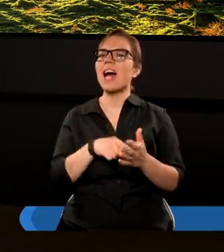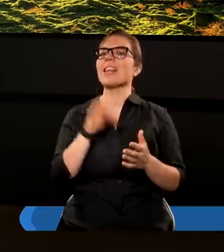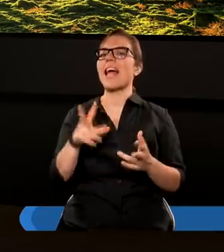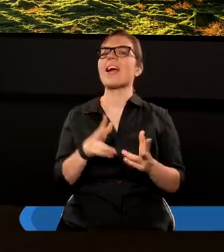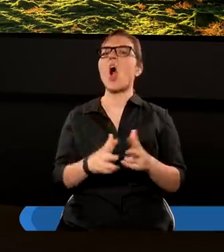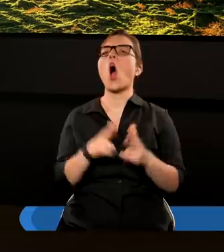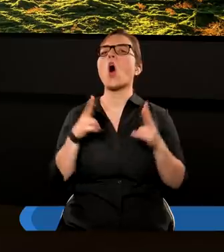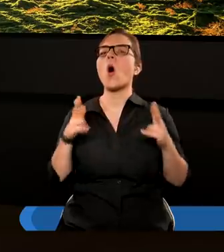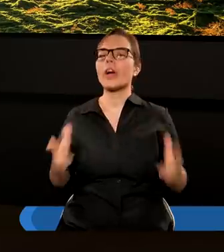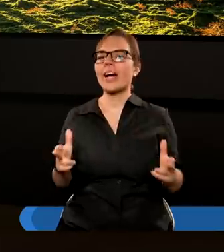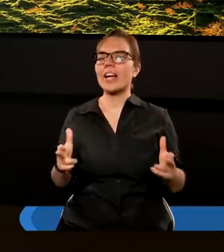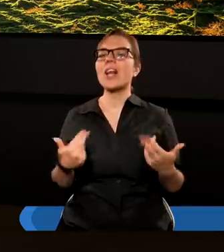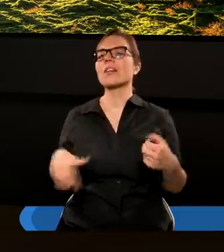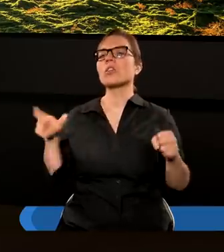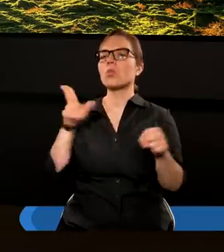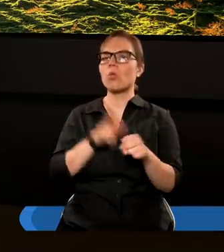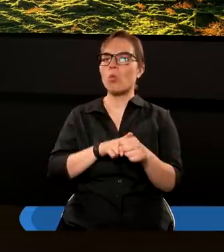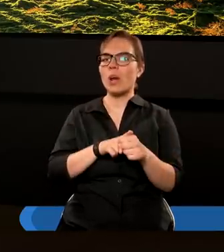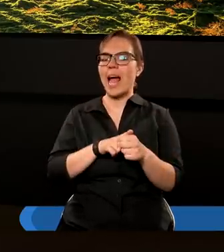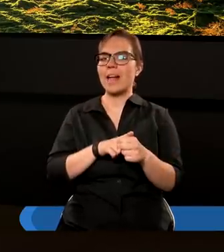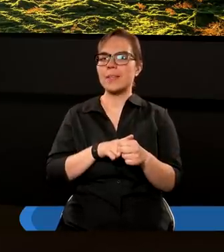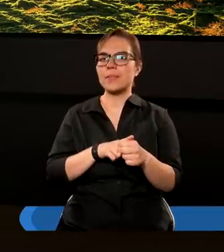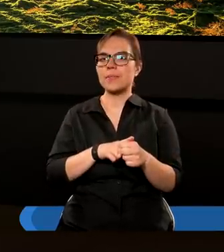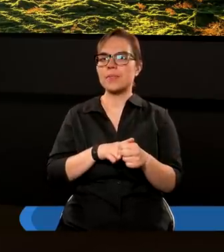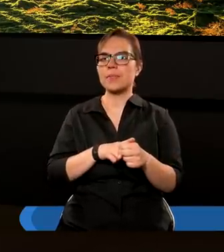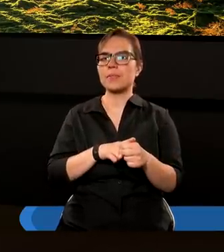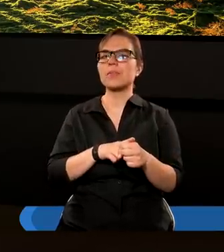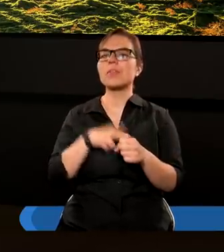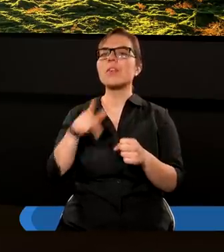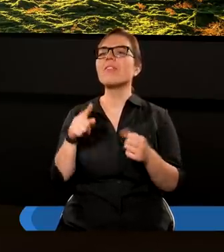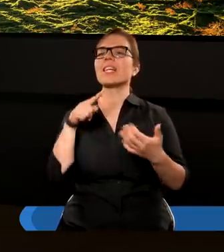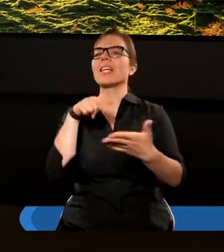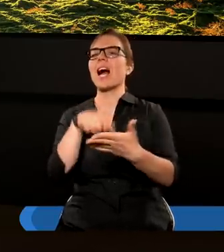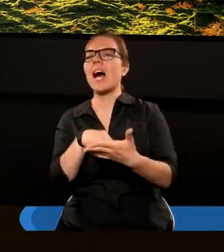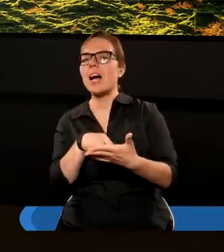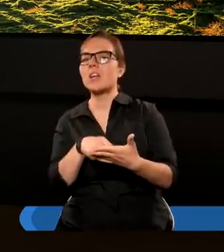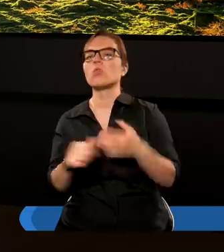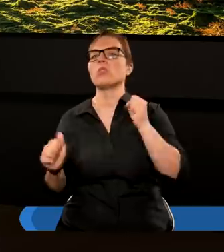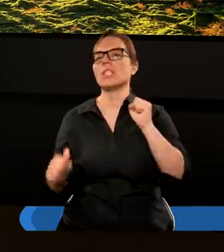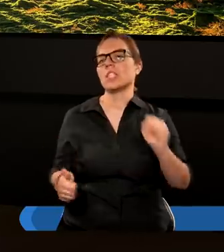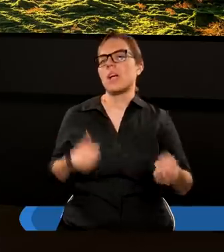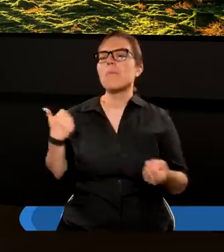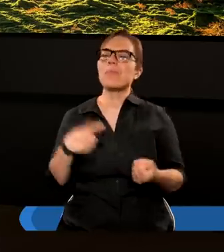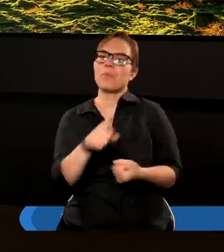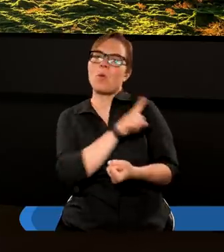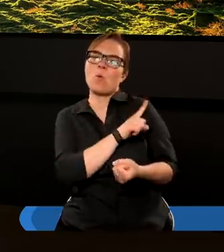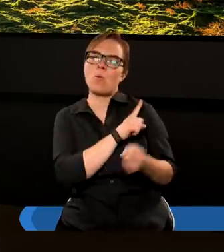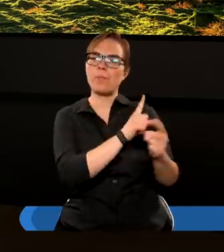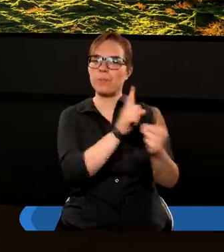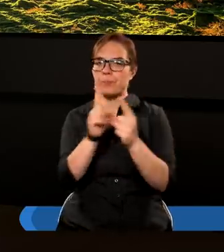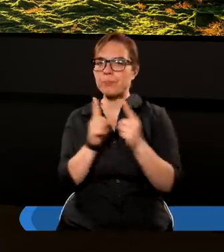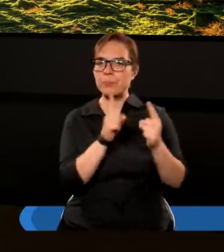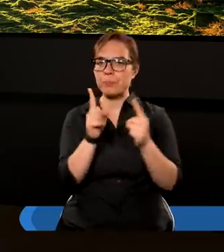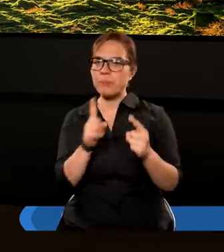określenie, które nam wskazuje, żebyśmy strzegli się,